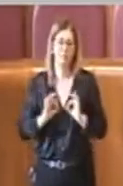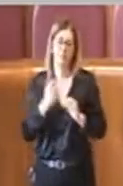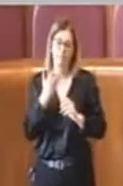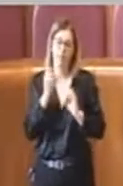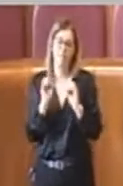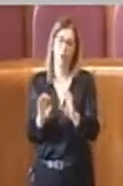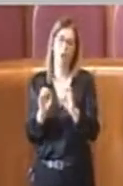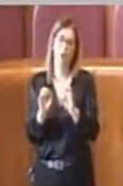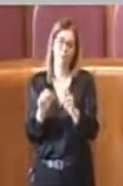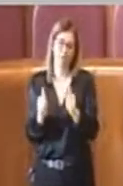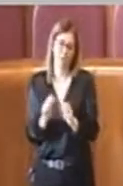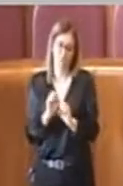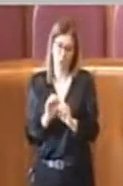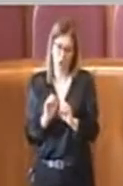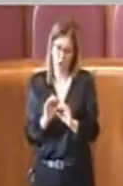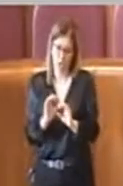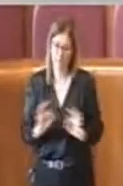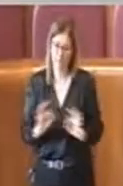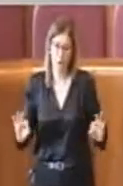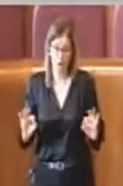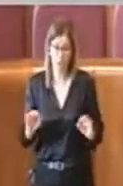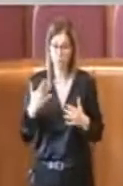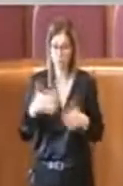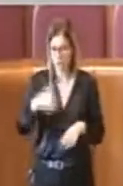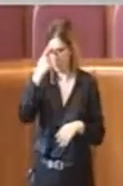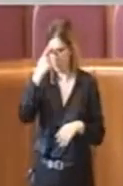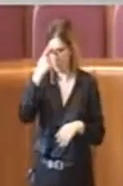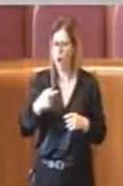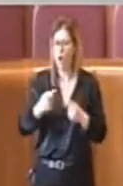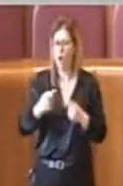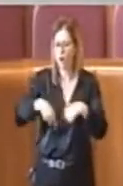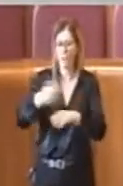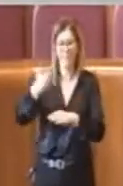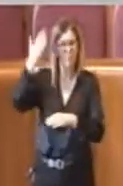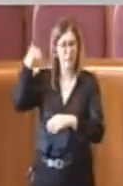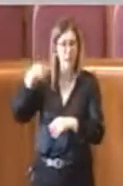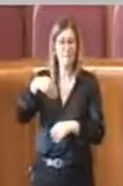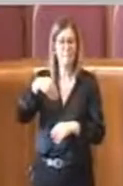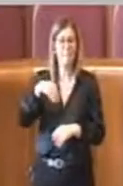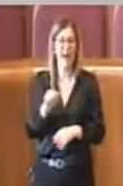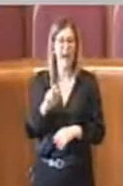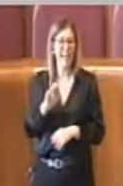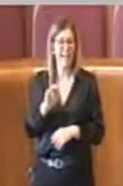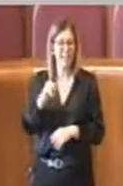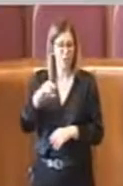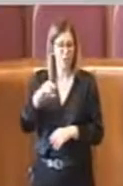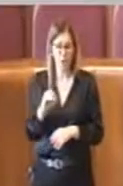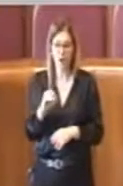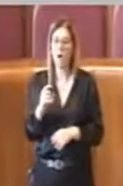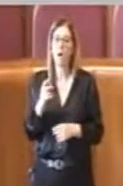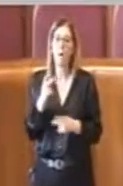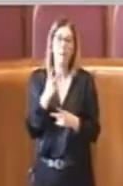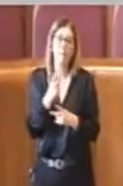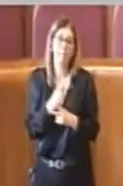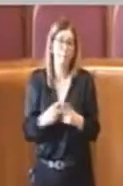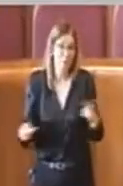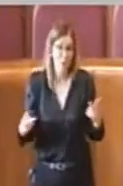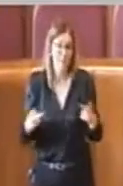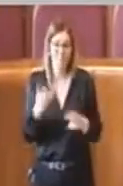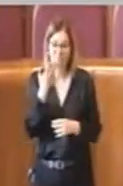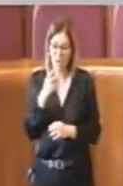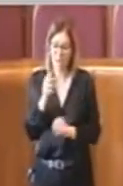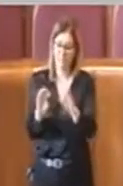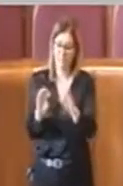Sappiamo che nella consigliatura precedente con Marino c'era stato un tentativo di poter formare degli